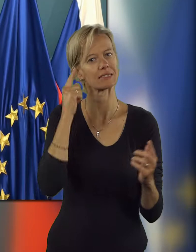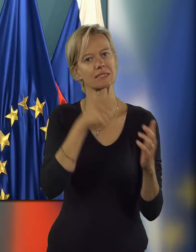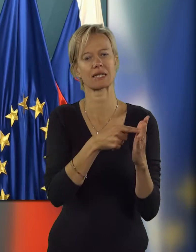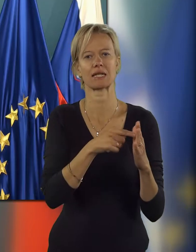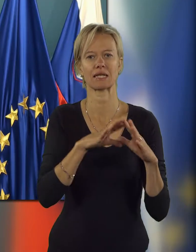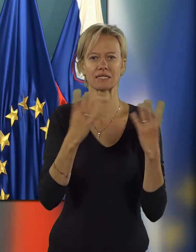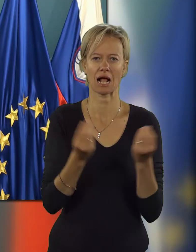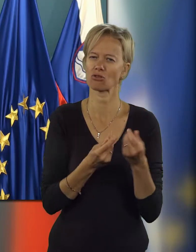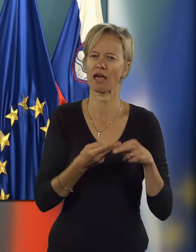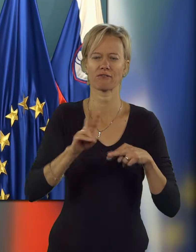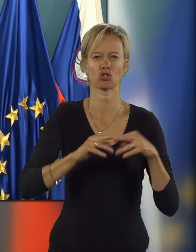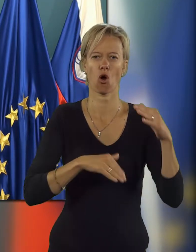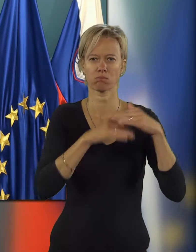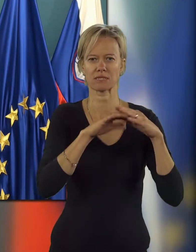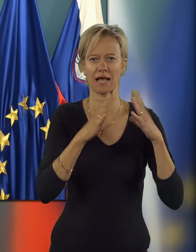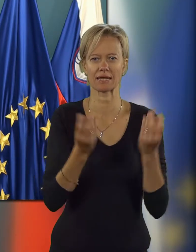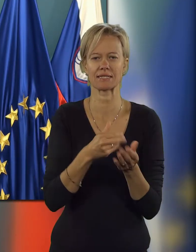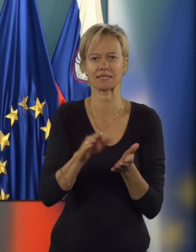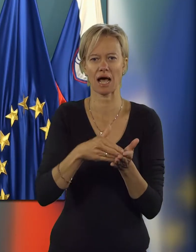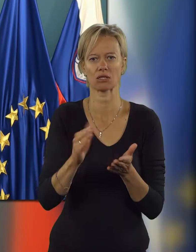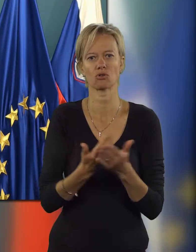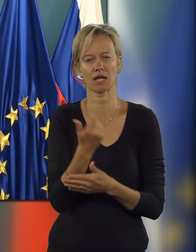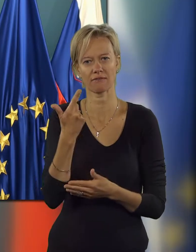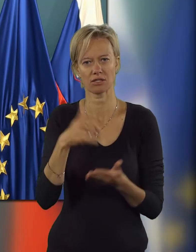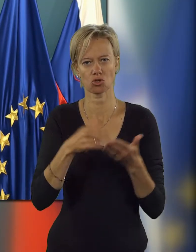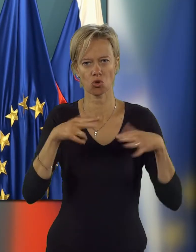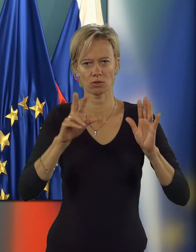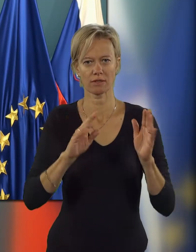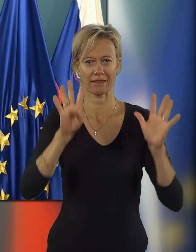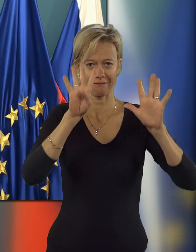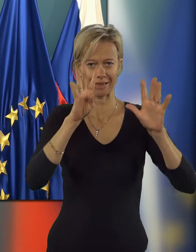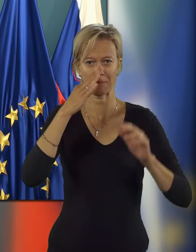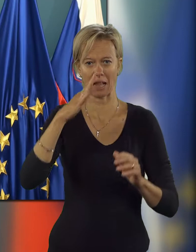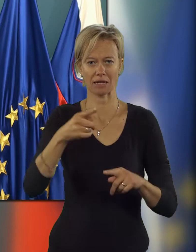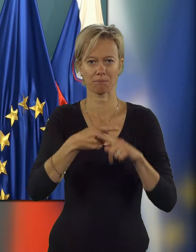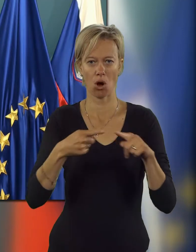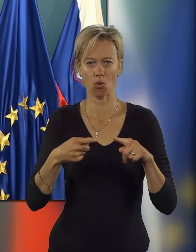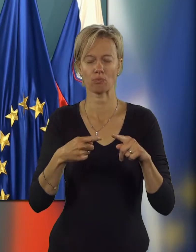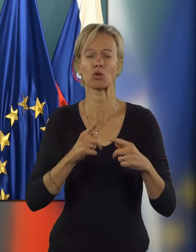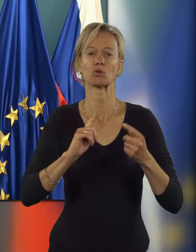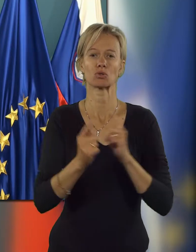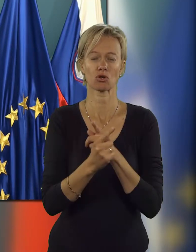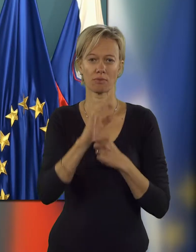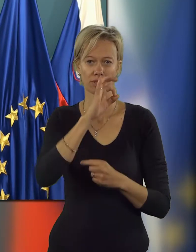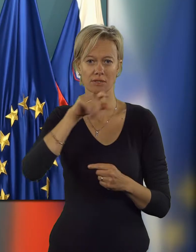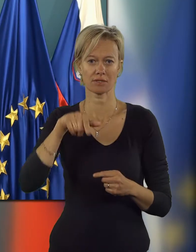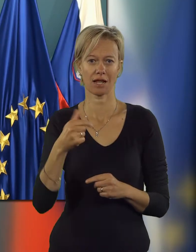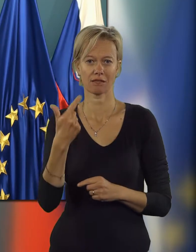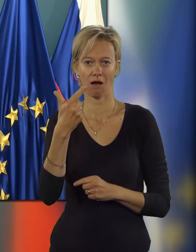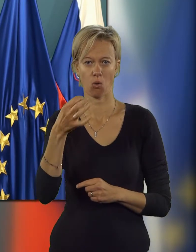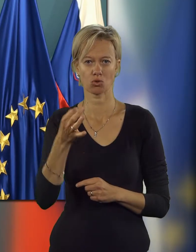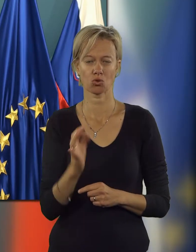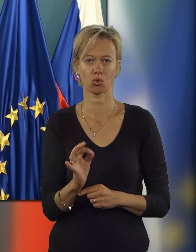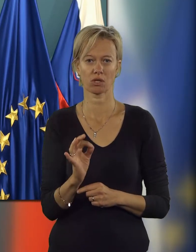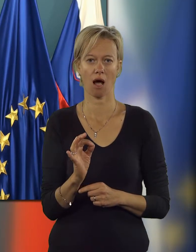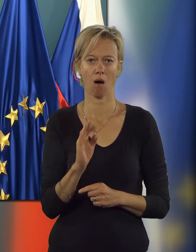saldo najvišji obseg izdatkov za leto 2018 v višini 9 milijardi oziroma ni celih